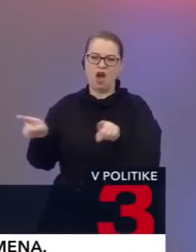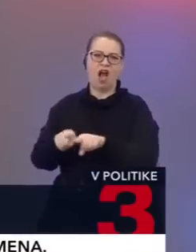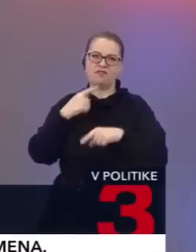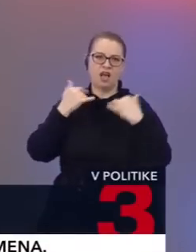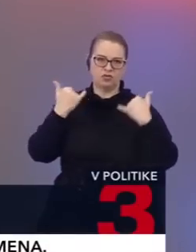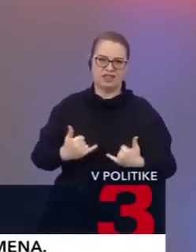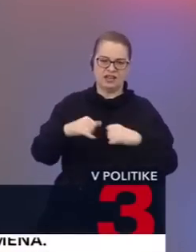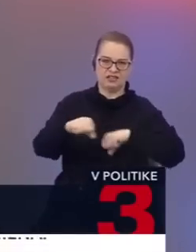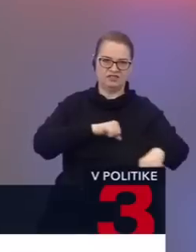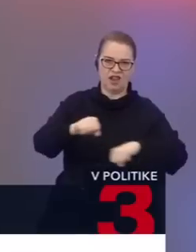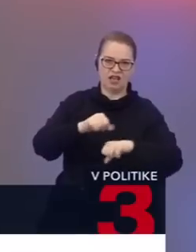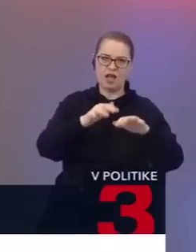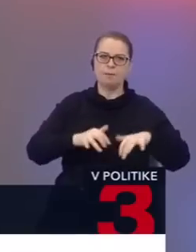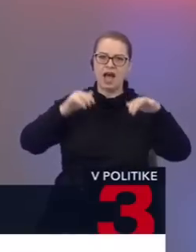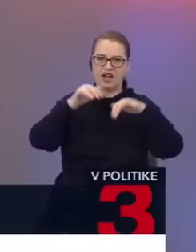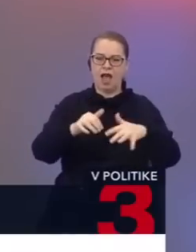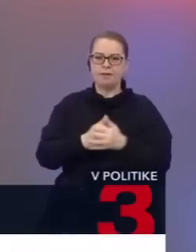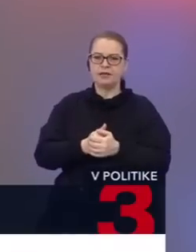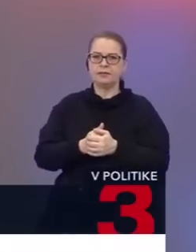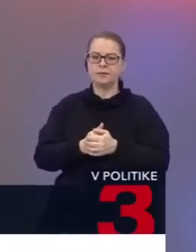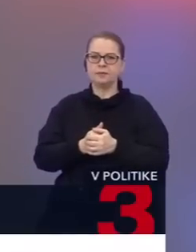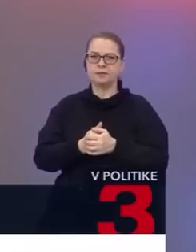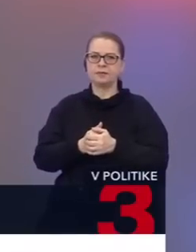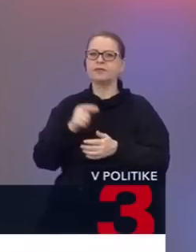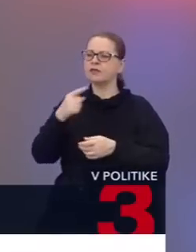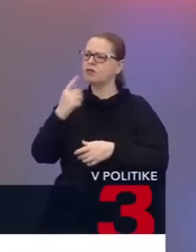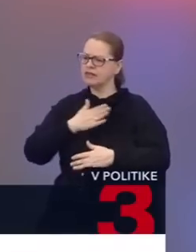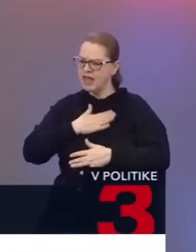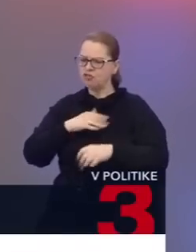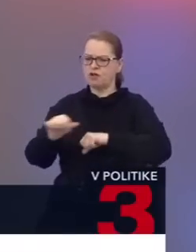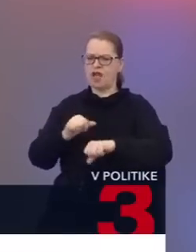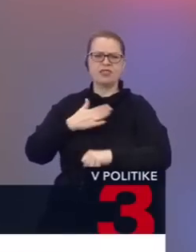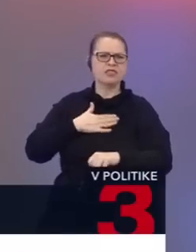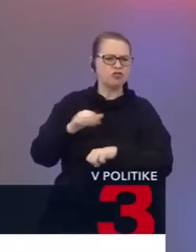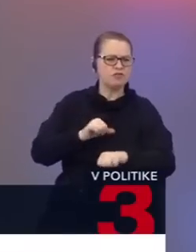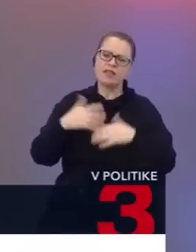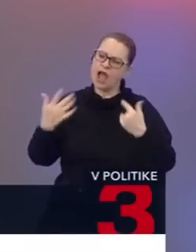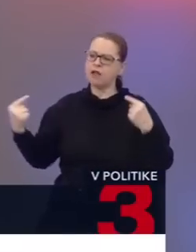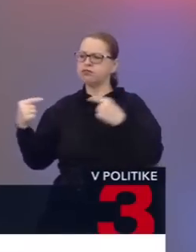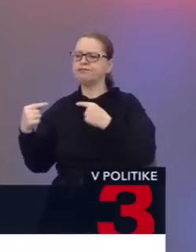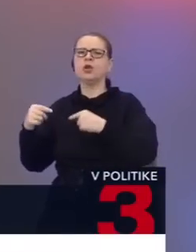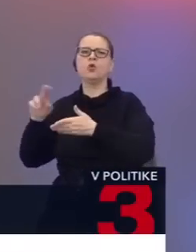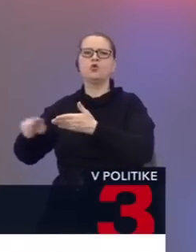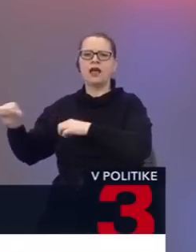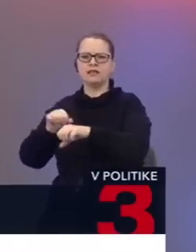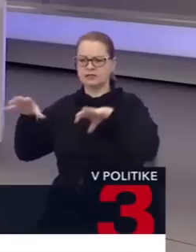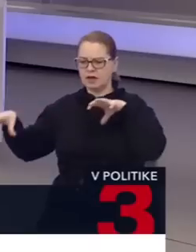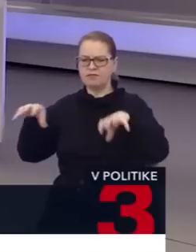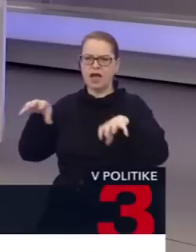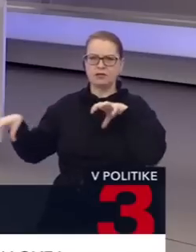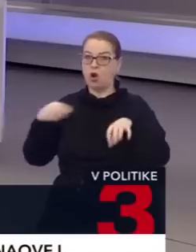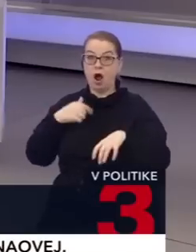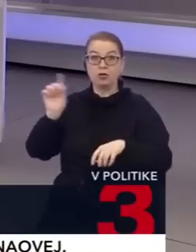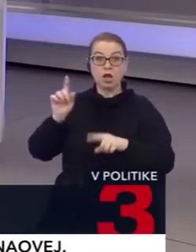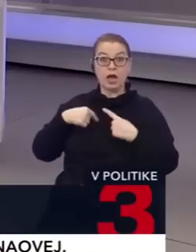Poďme k tej vláde, lebo hovoríte viac krapadlo. Naša vláda versus úradnícká vláda. znamená... Ale ty nekritizujem